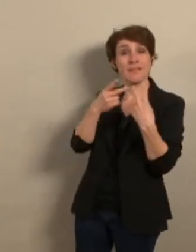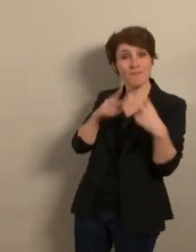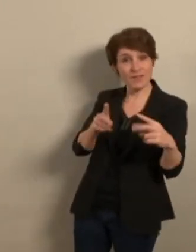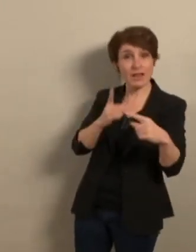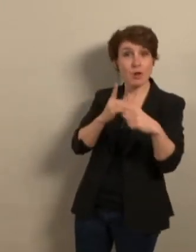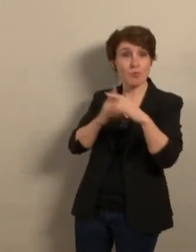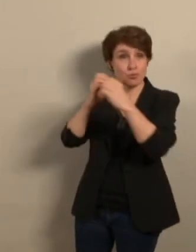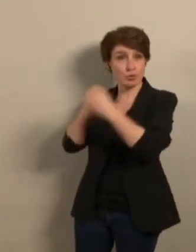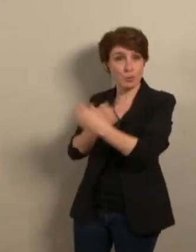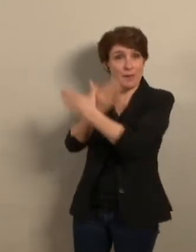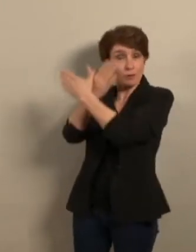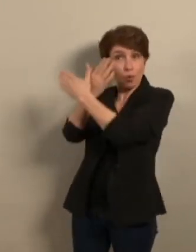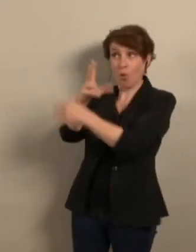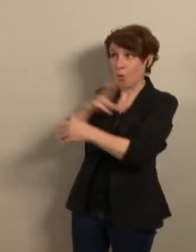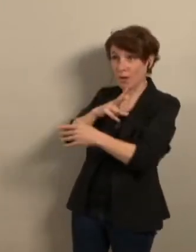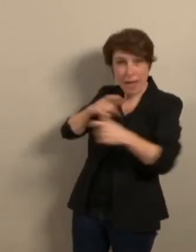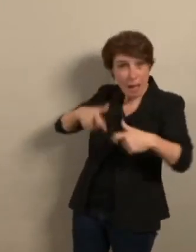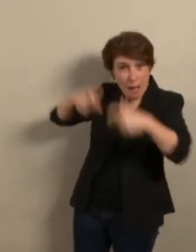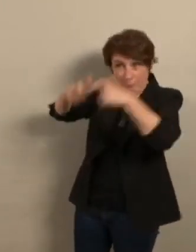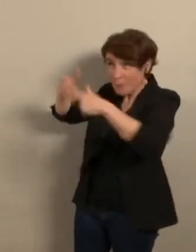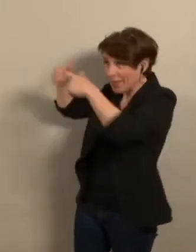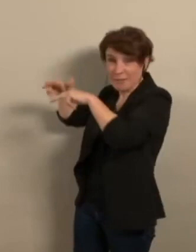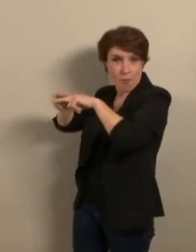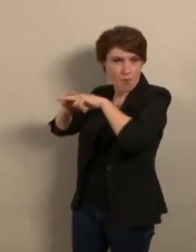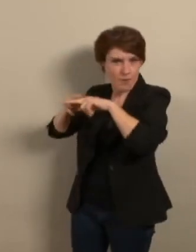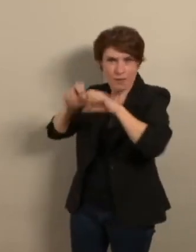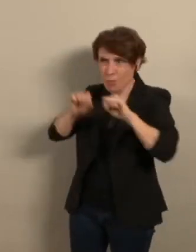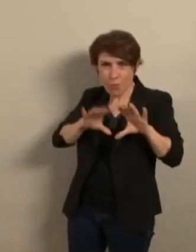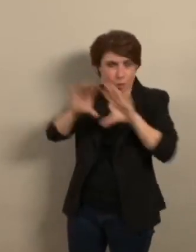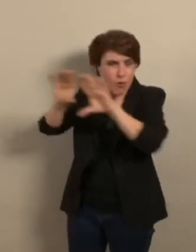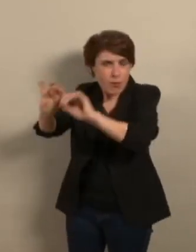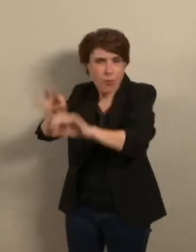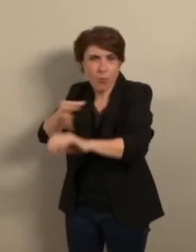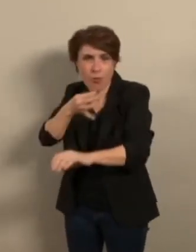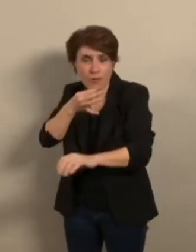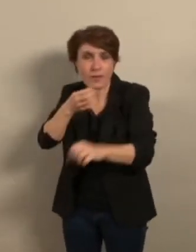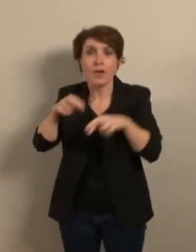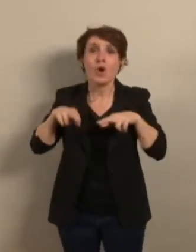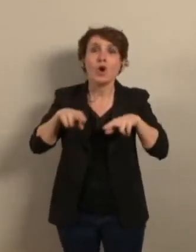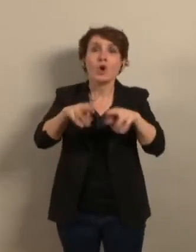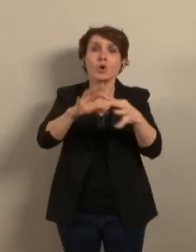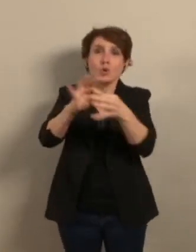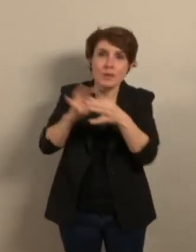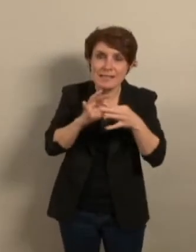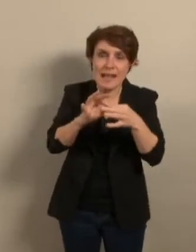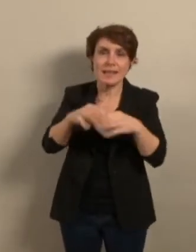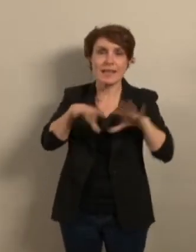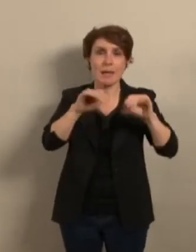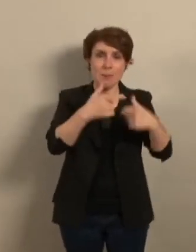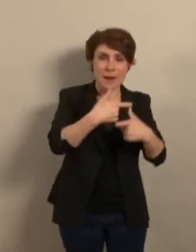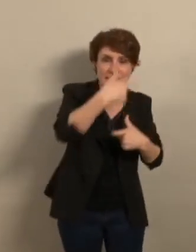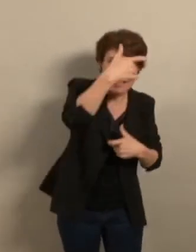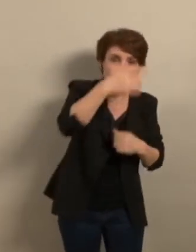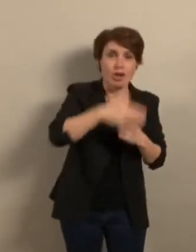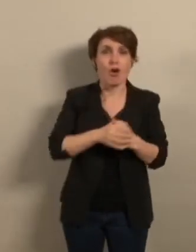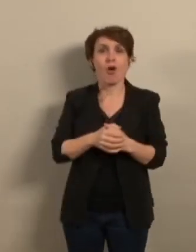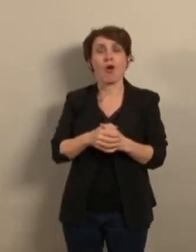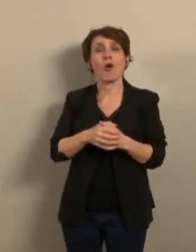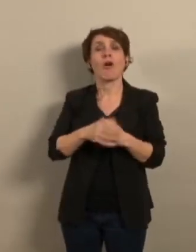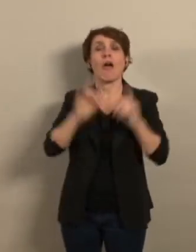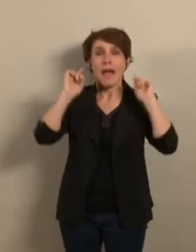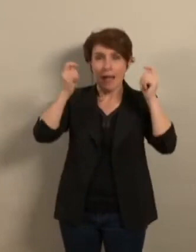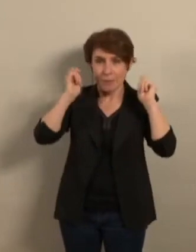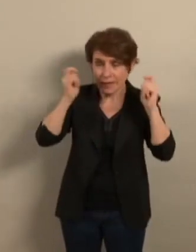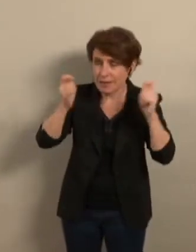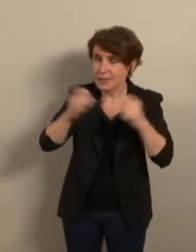disposent de locaux vides que nous pourrions utiliser. Rue des Alliés, Place des Géants, à l'Abbaye, Avenue Rénoir,